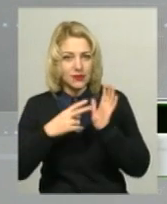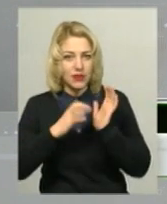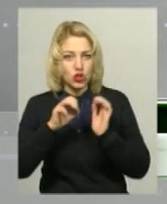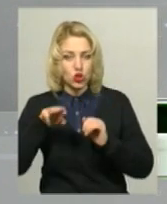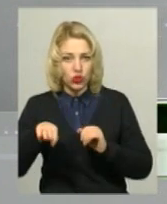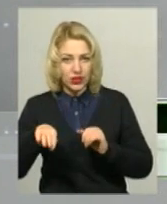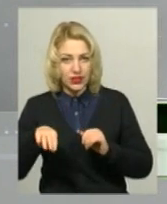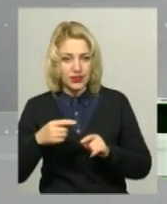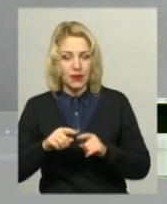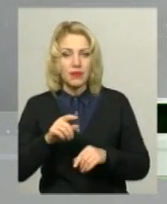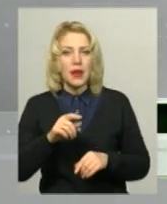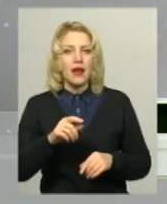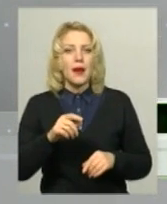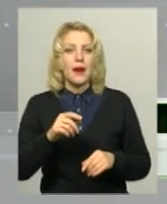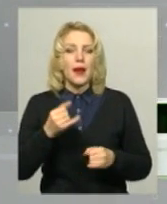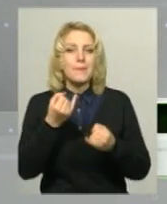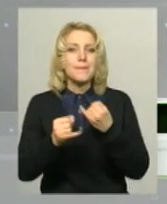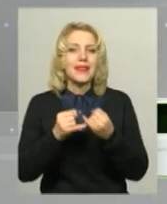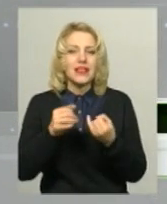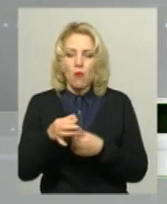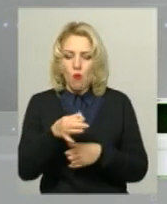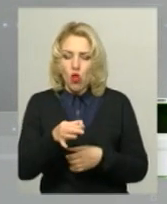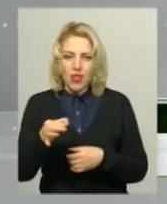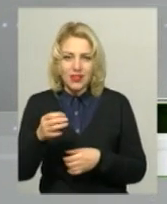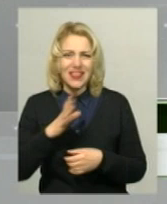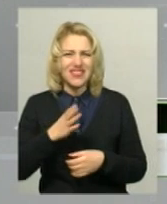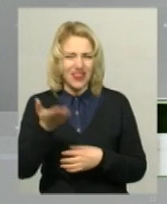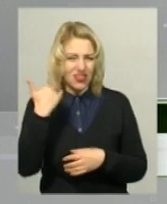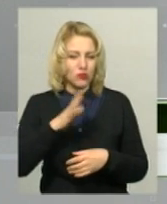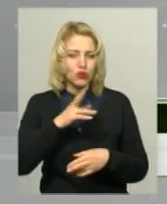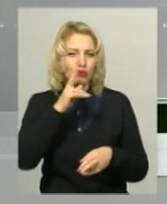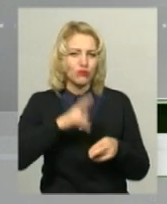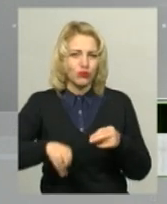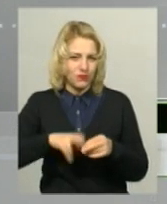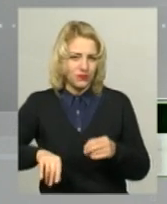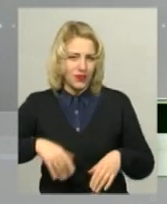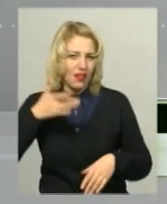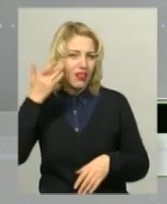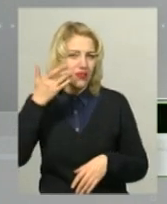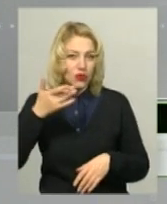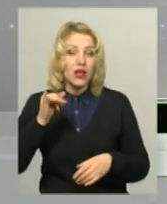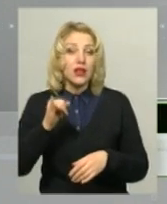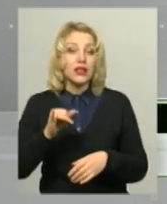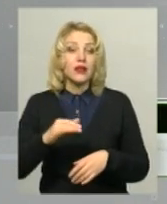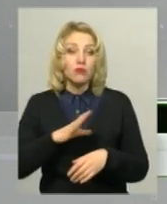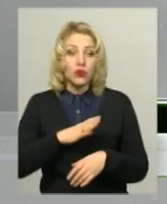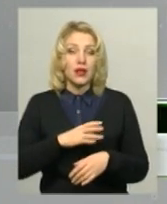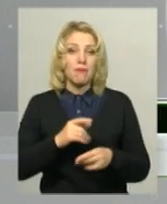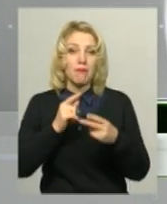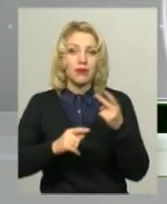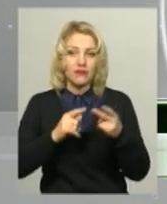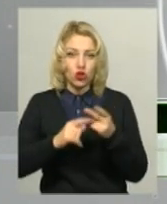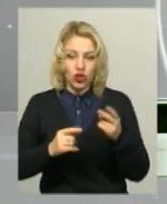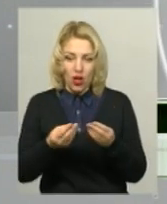боратинки, мідні монетки маленькі, які часто губилися. І серед цих монет навіть є і півтора грошових